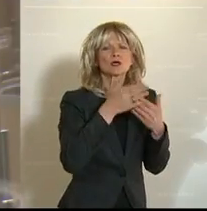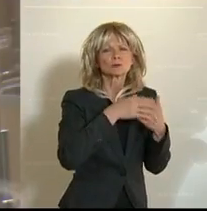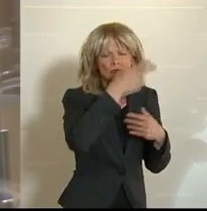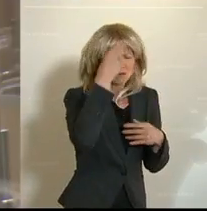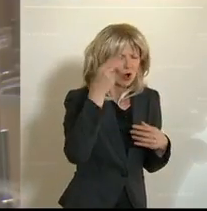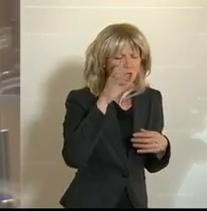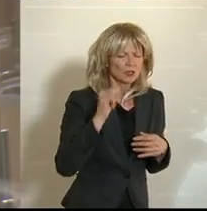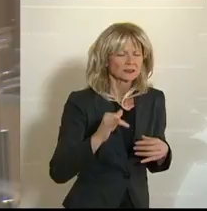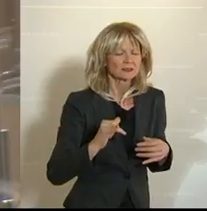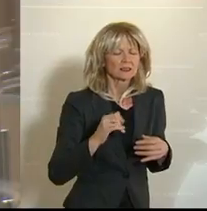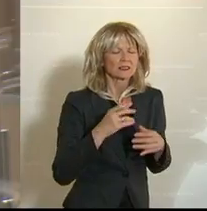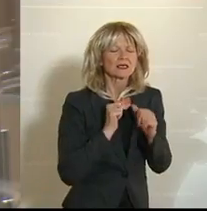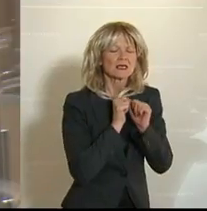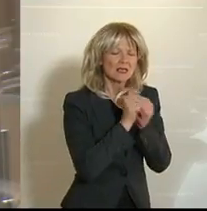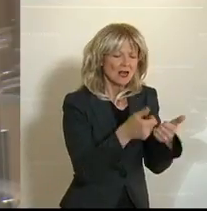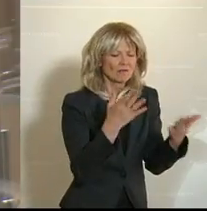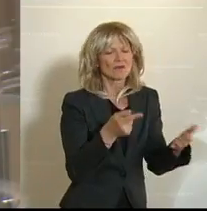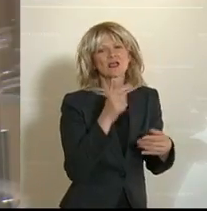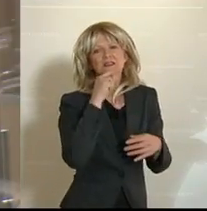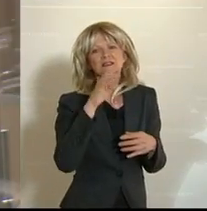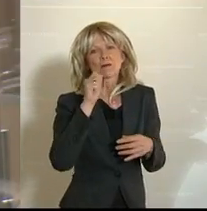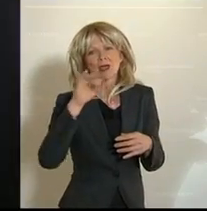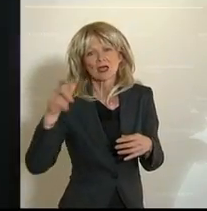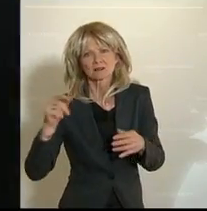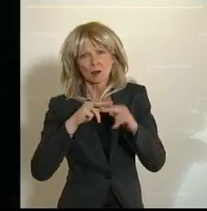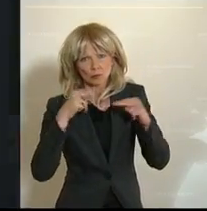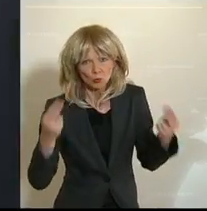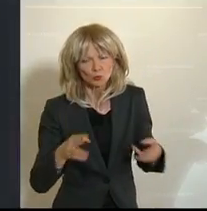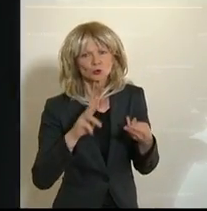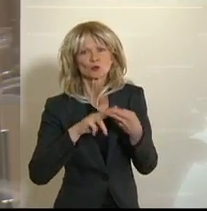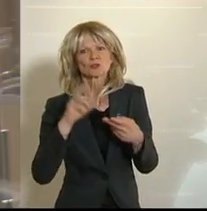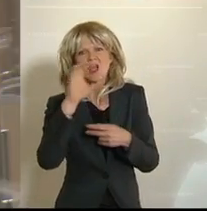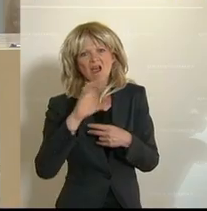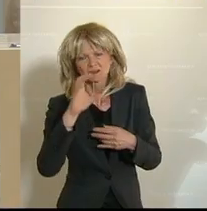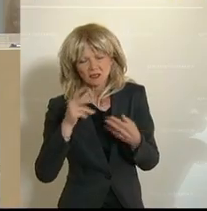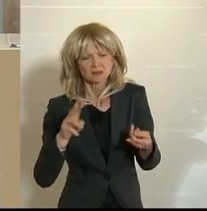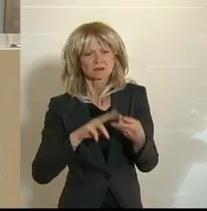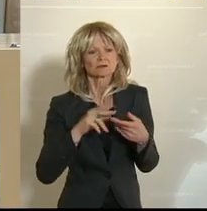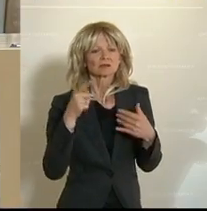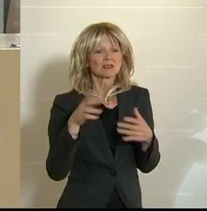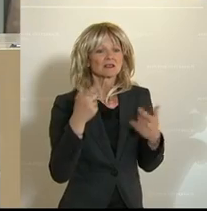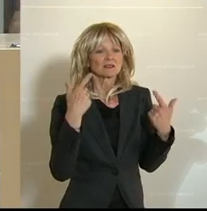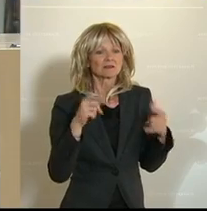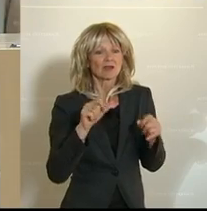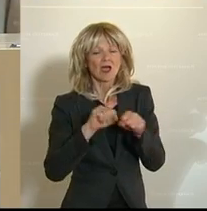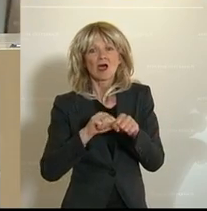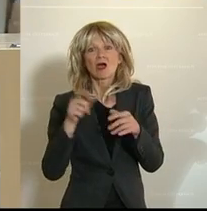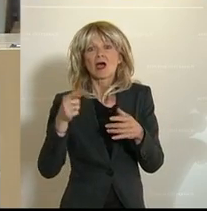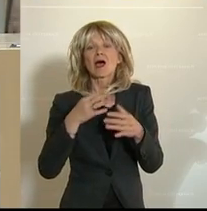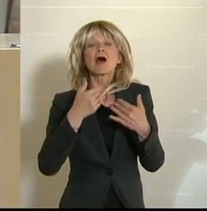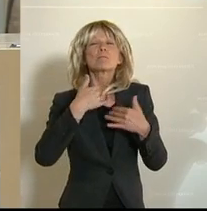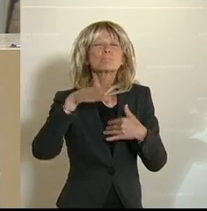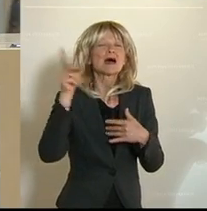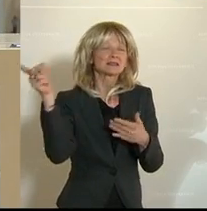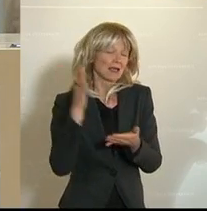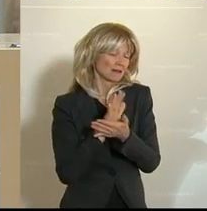Kreuz. Die dürfen da auch nicht über die Klinge springen müssen. Und ein großer Teil der Einnahmen kommt auch aus Spenden. Nicht von allen,